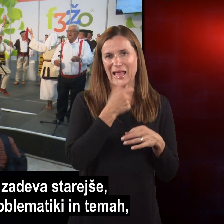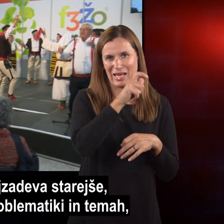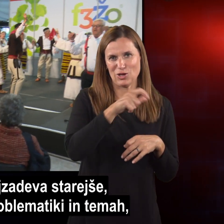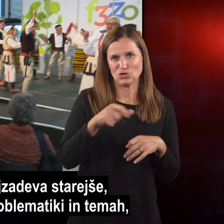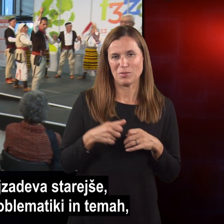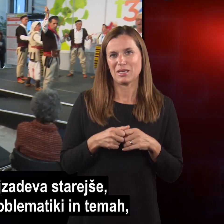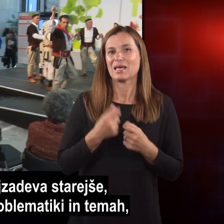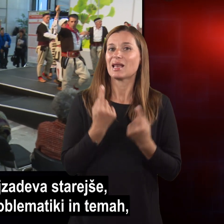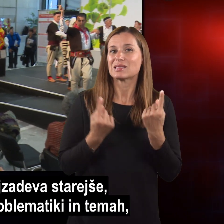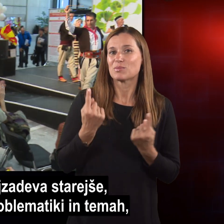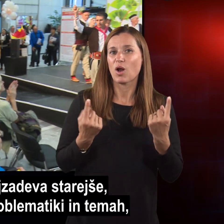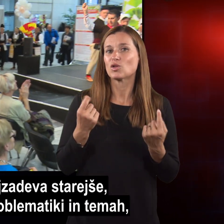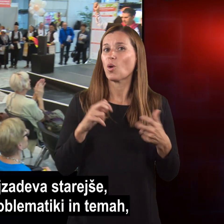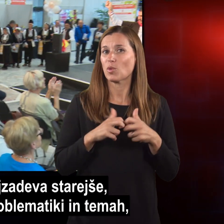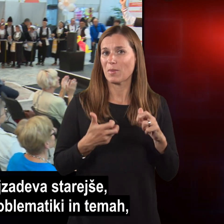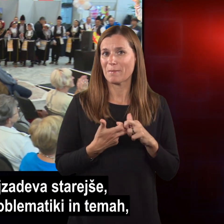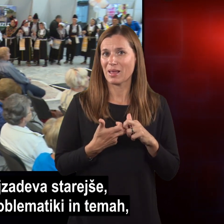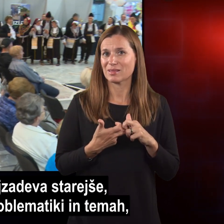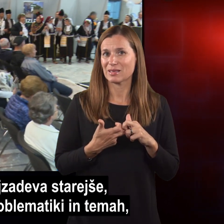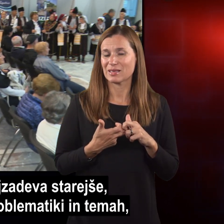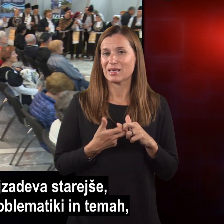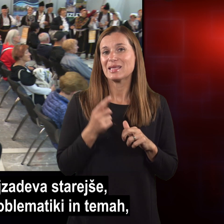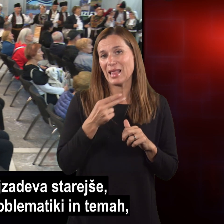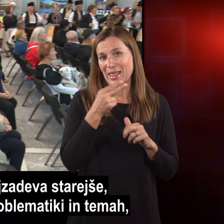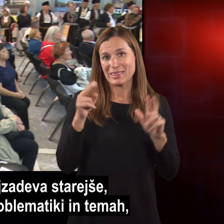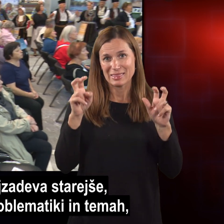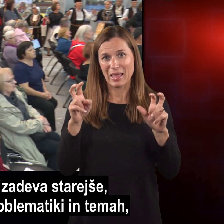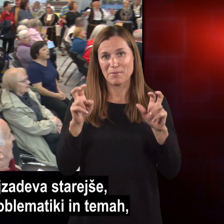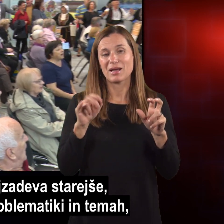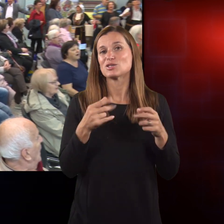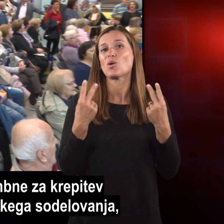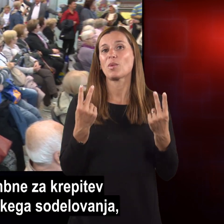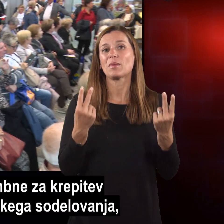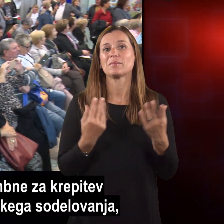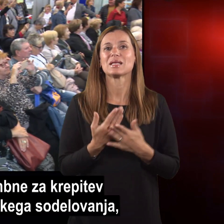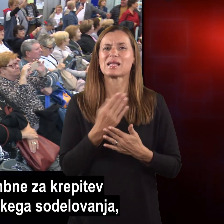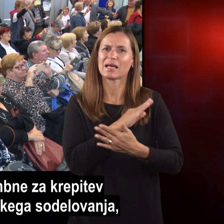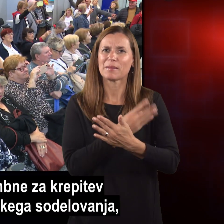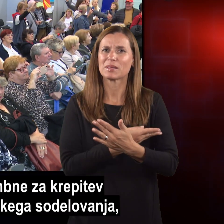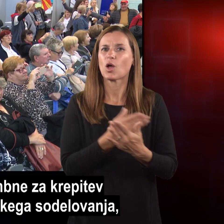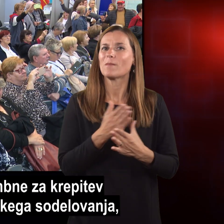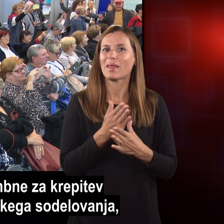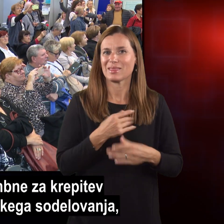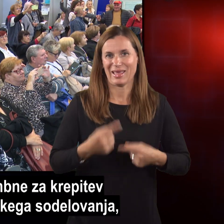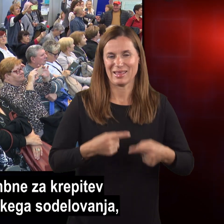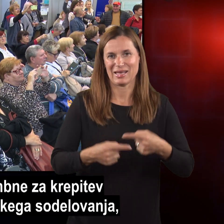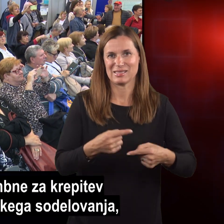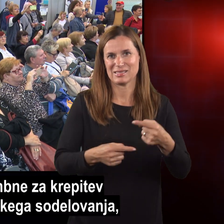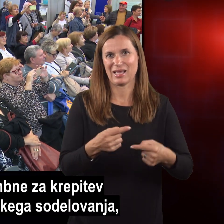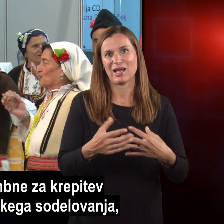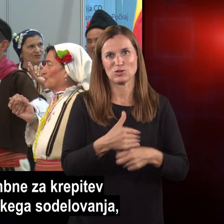starejših. Razpravljati o problematikih in temah, ki so pomembne za krepitev